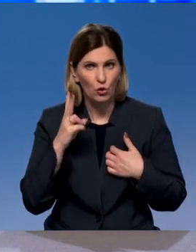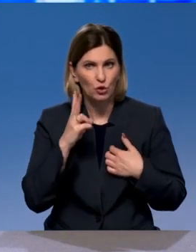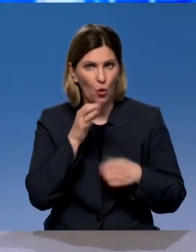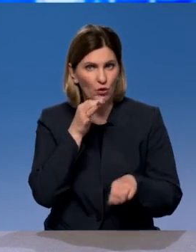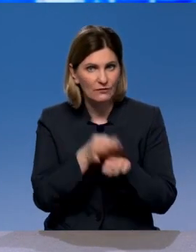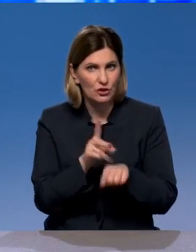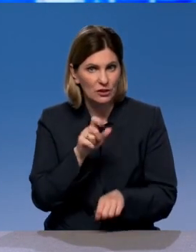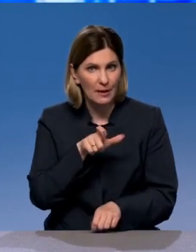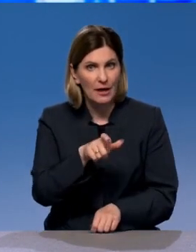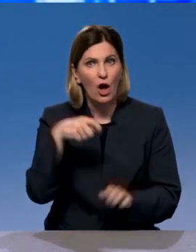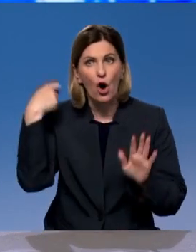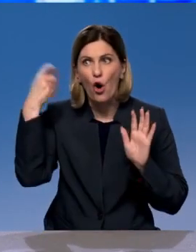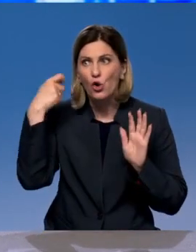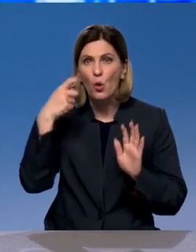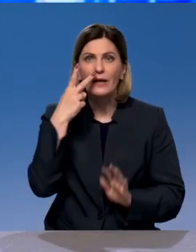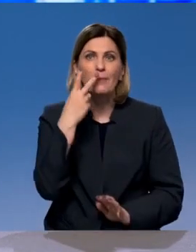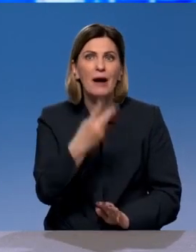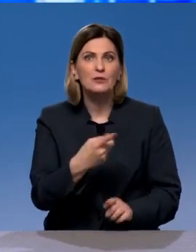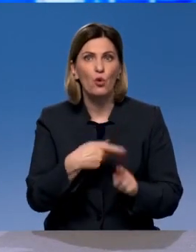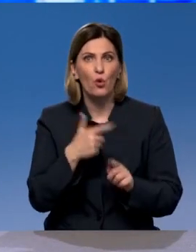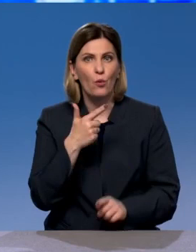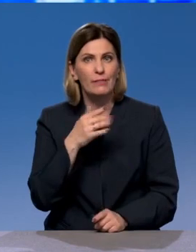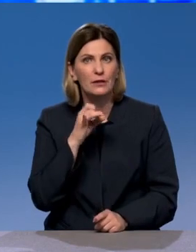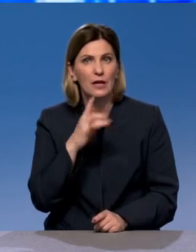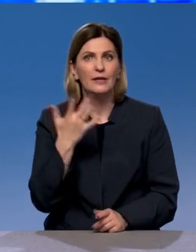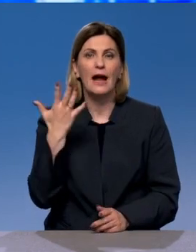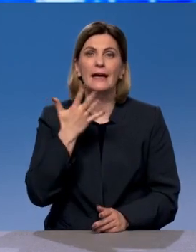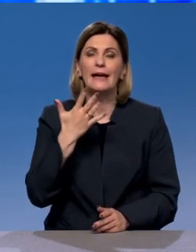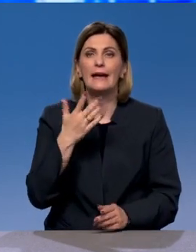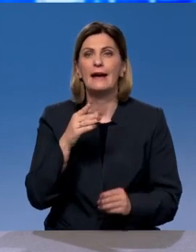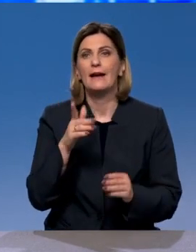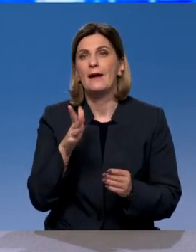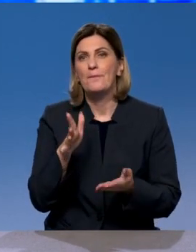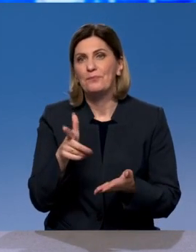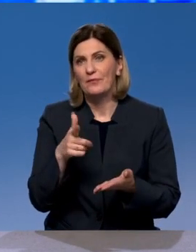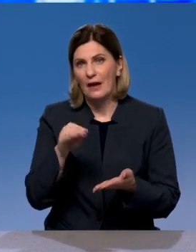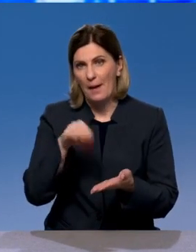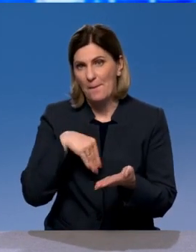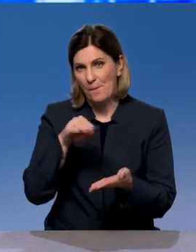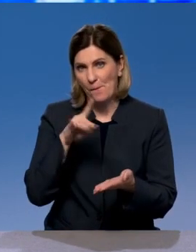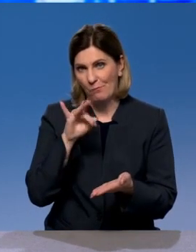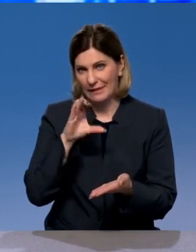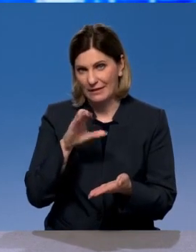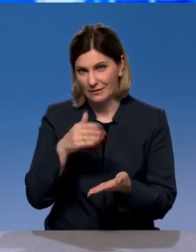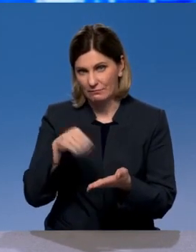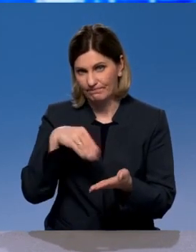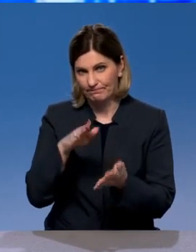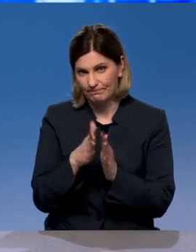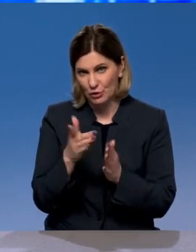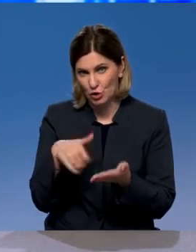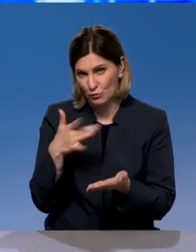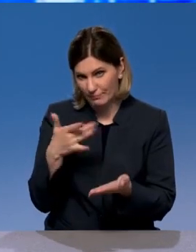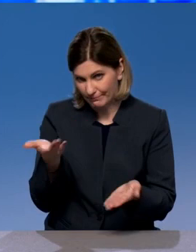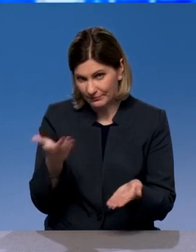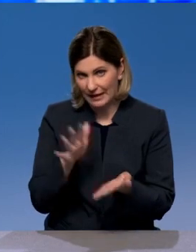этот ролик посмотрит губернатор или скорее посмотрит пресс-служба губернатора и сделает губернатору общую выжимку. Да,